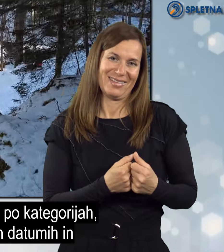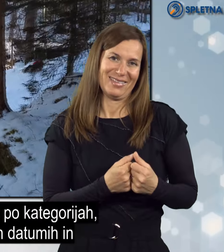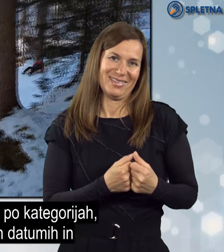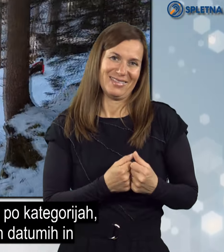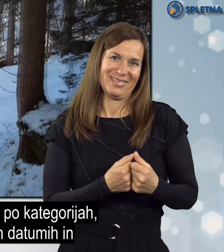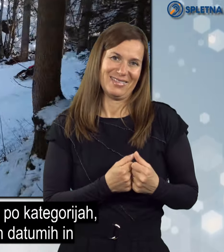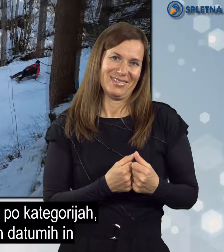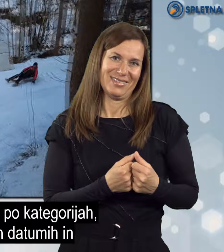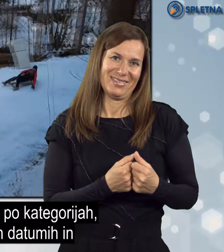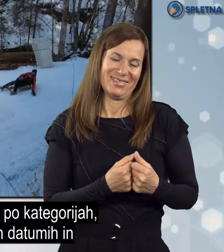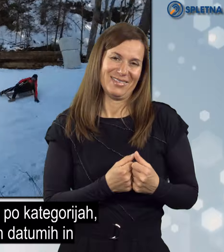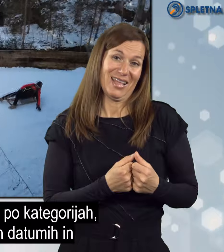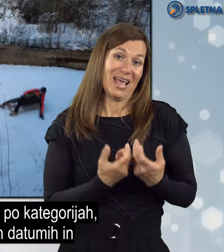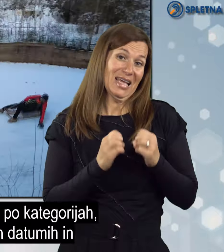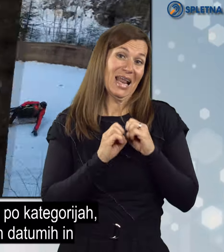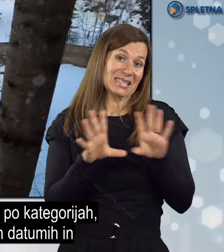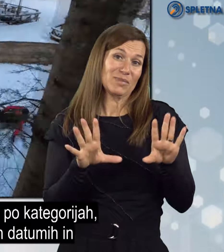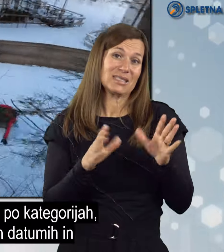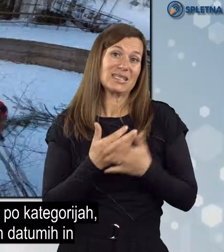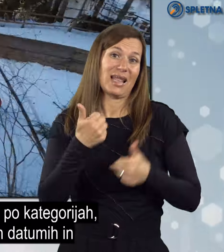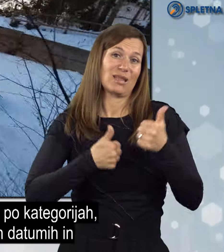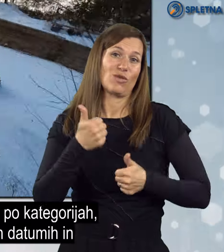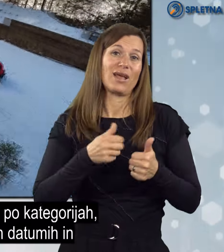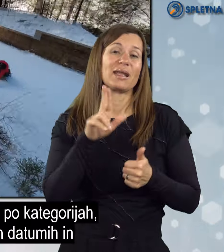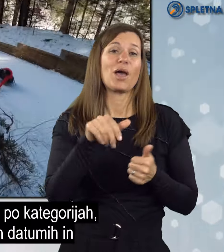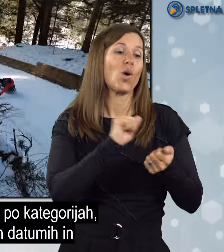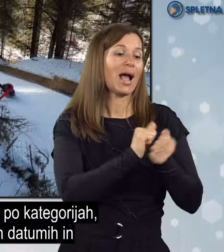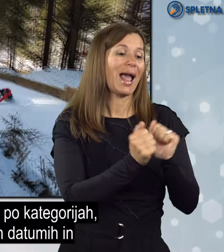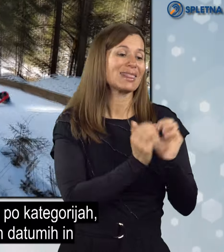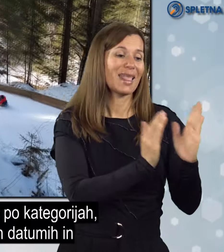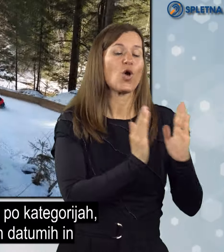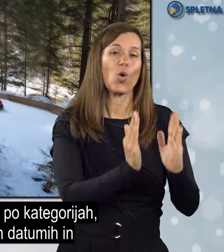razpisi so po kategorijah